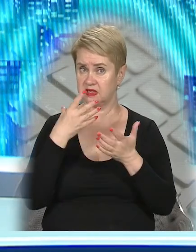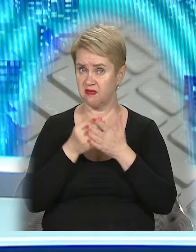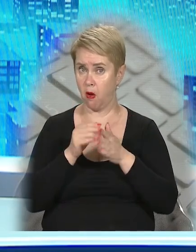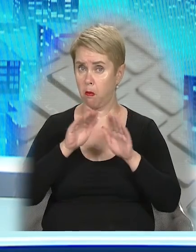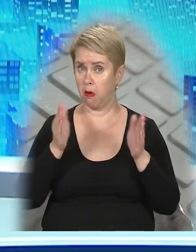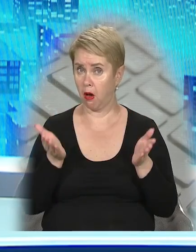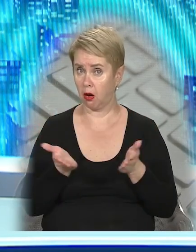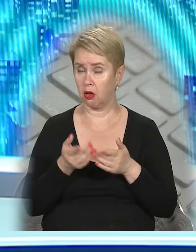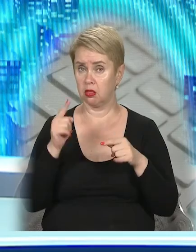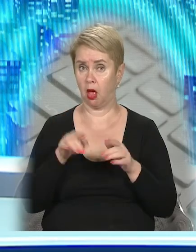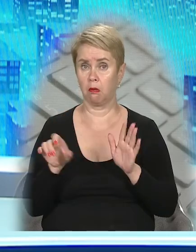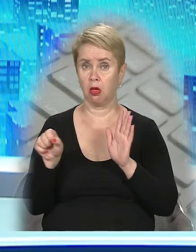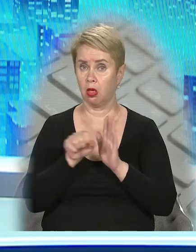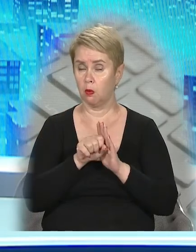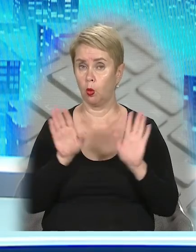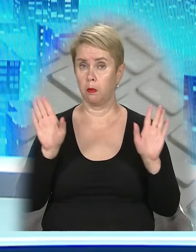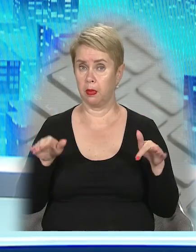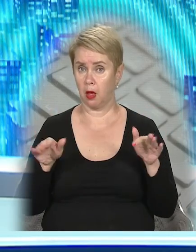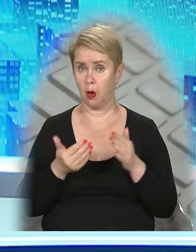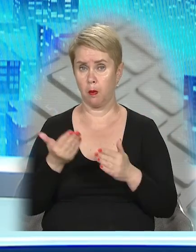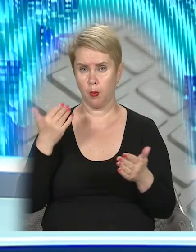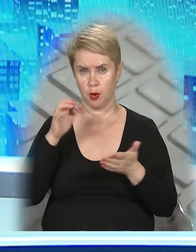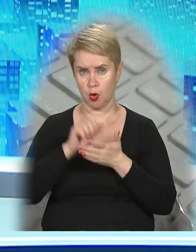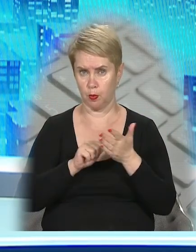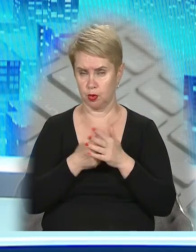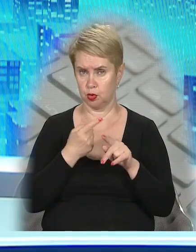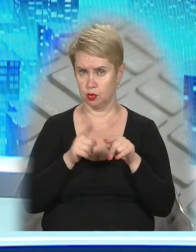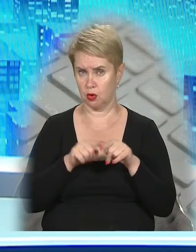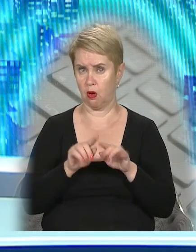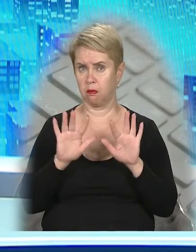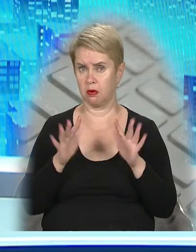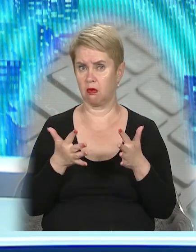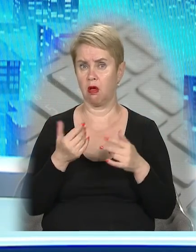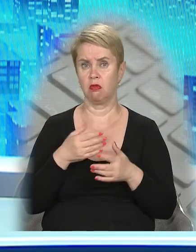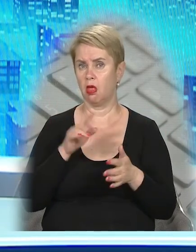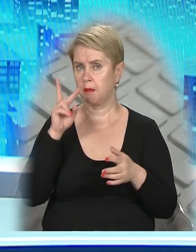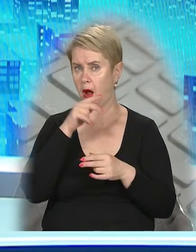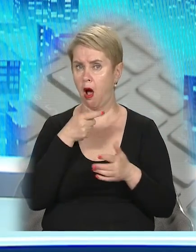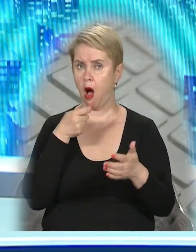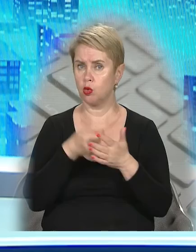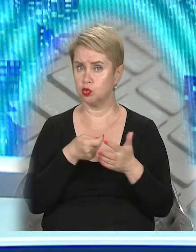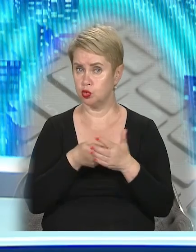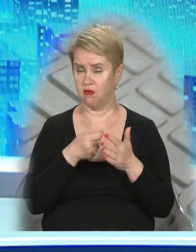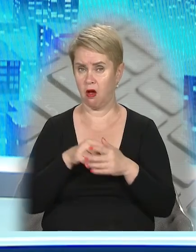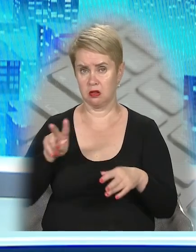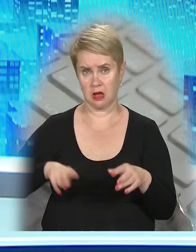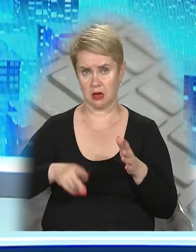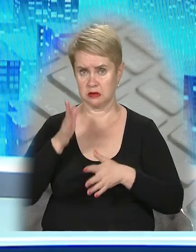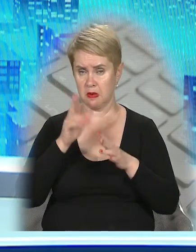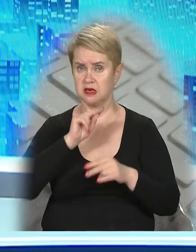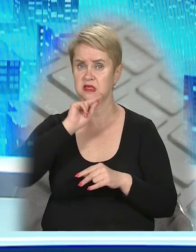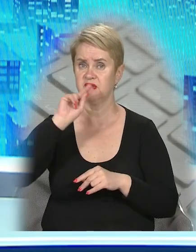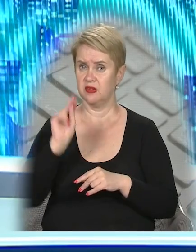береги, тепер там гинуть птахи. Попередня причина цього прикругу явище – неправильне харчування. Дирекція парку